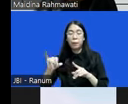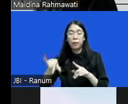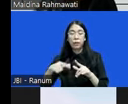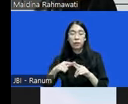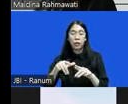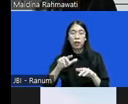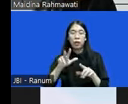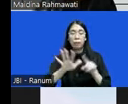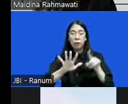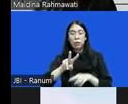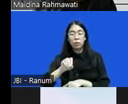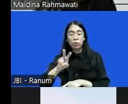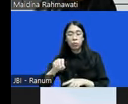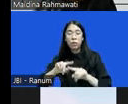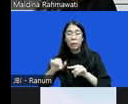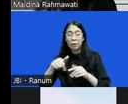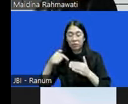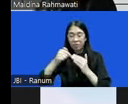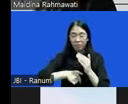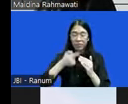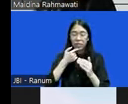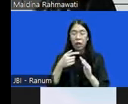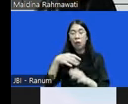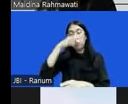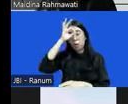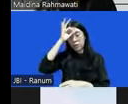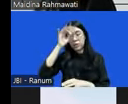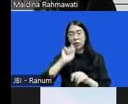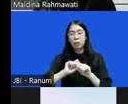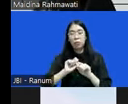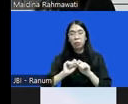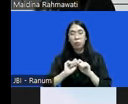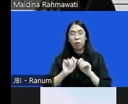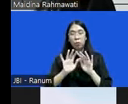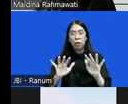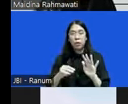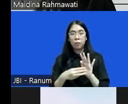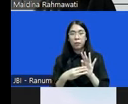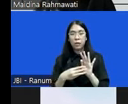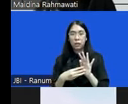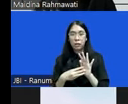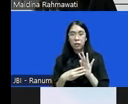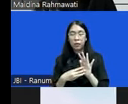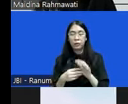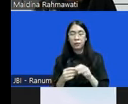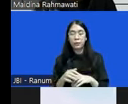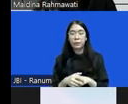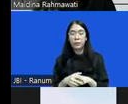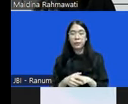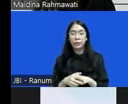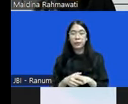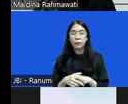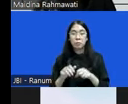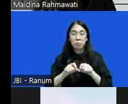dalami gitu dalam diskusi ini adalah soal polisi itu memulat banyak permasalahan yang mana yang terhalat